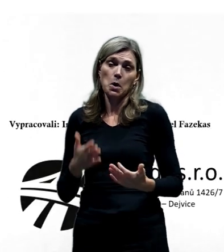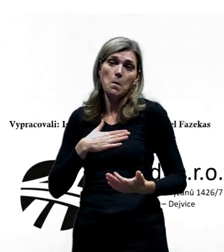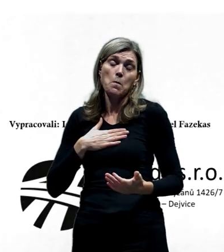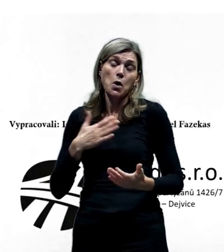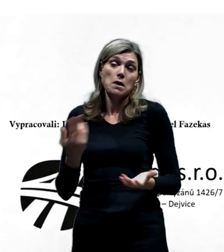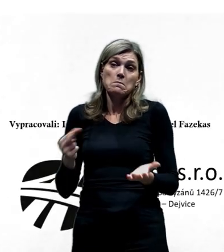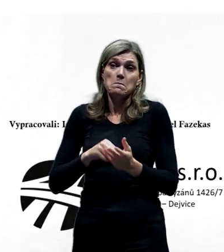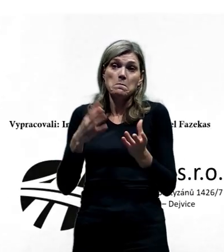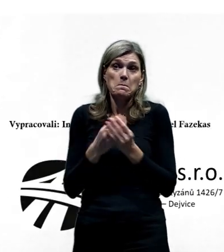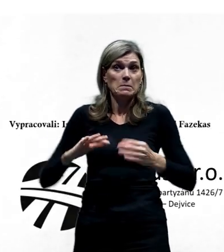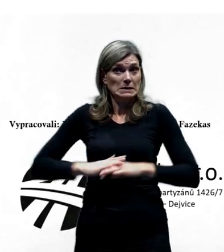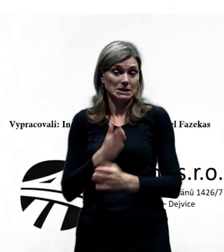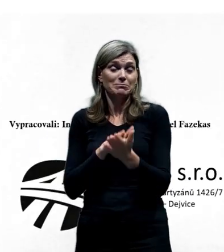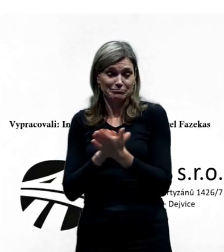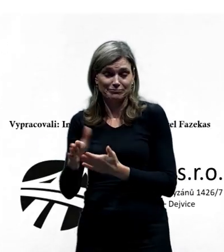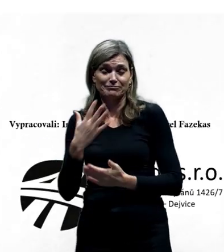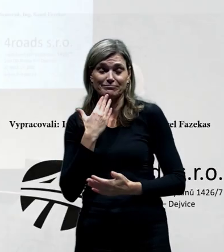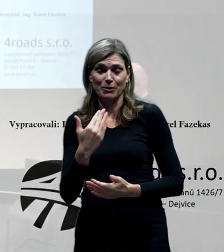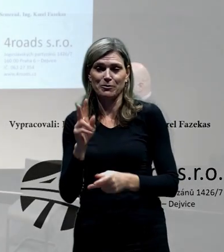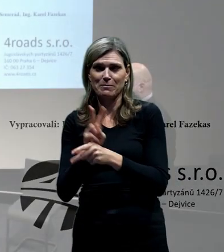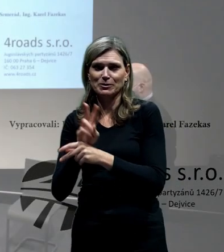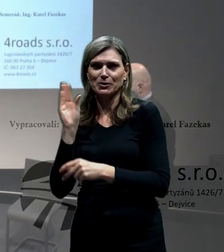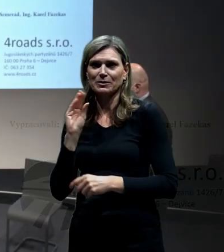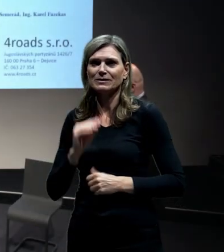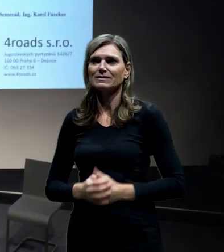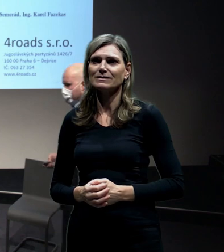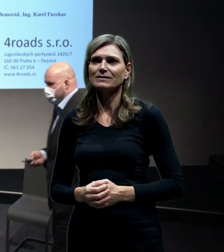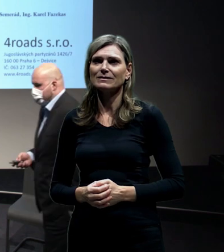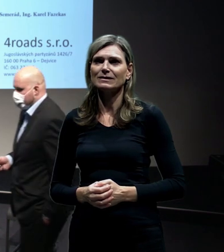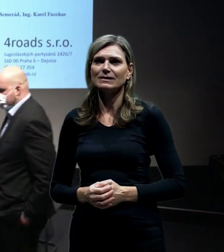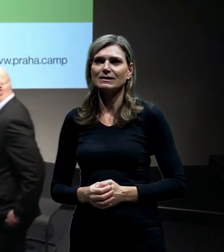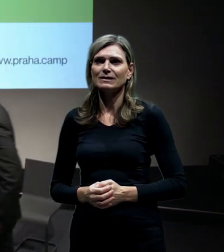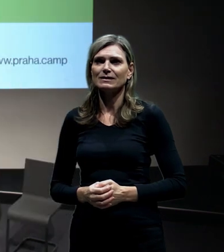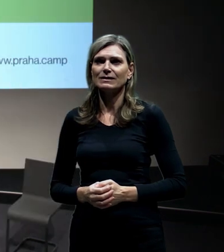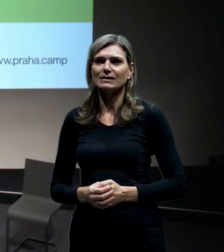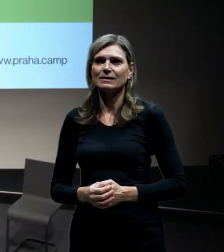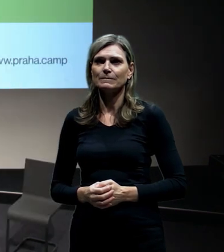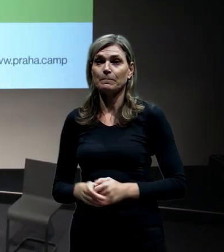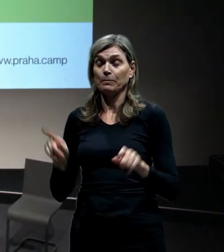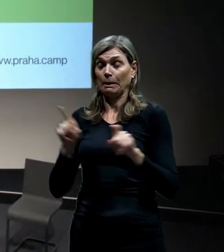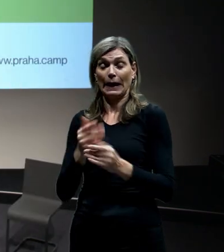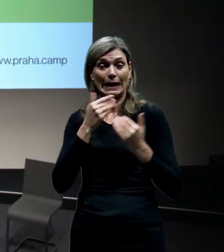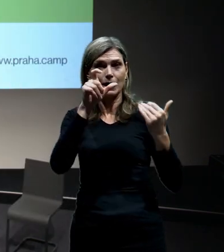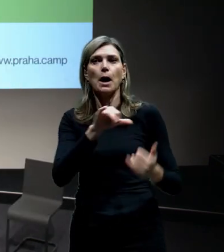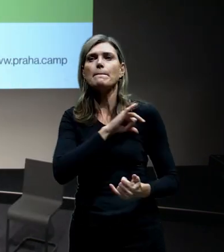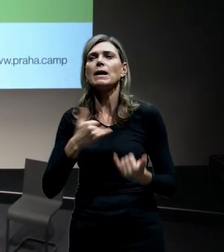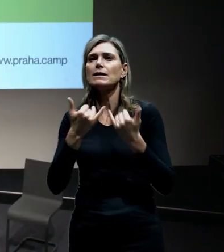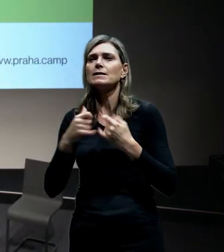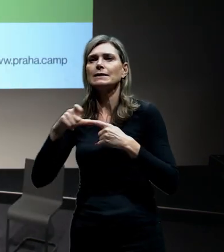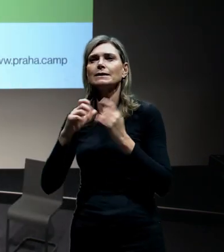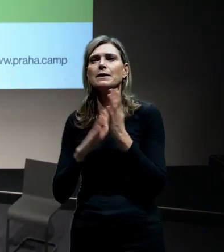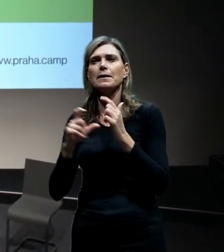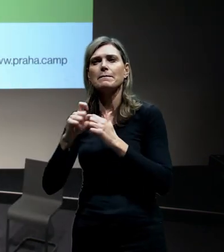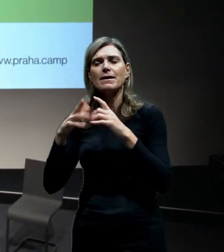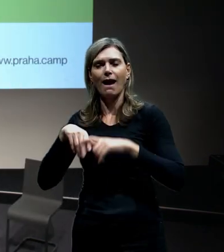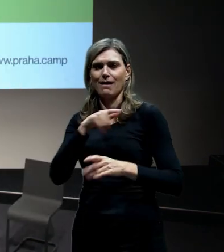všechno. Děkuji za pozornost. Tak. Já děkuju panu Semerádovi za jeho prezentaci.